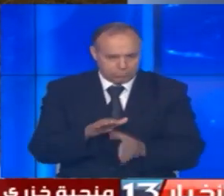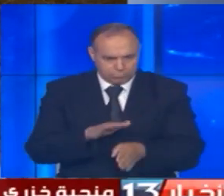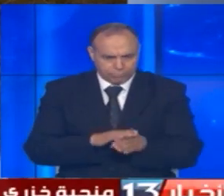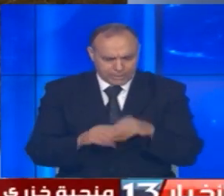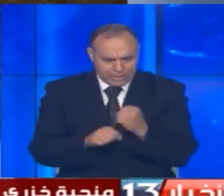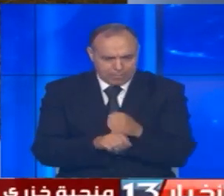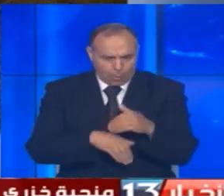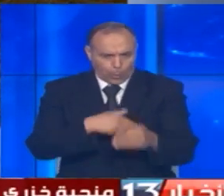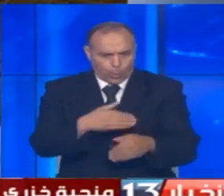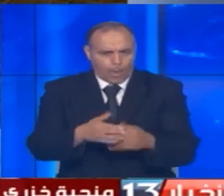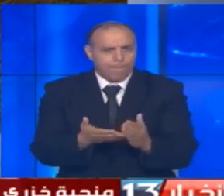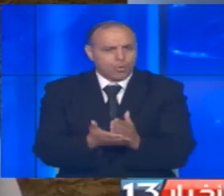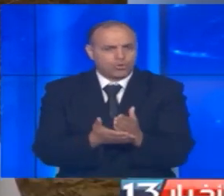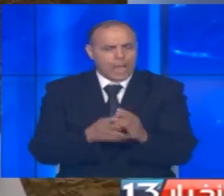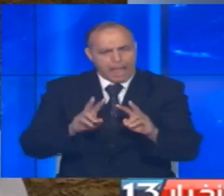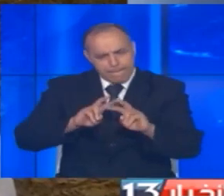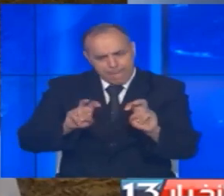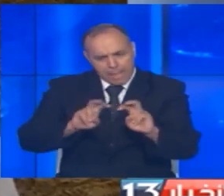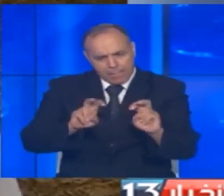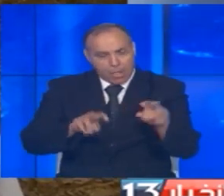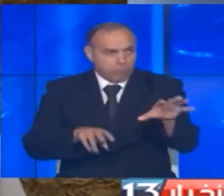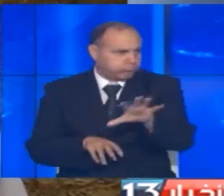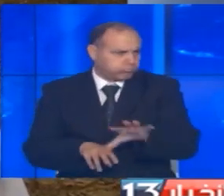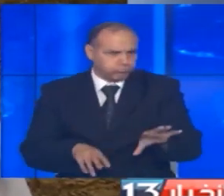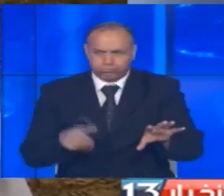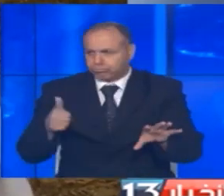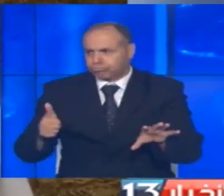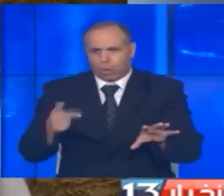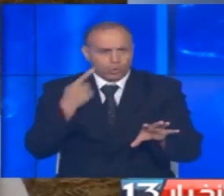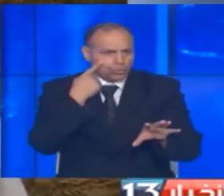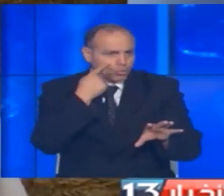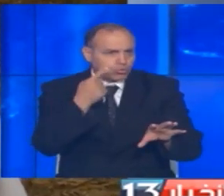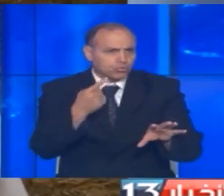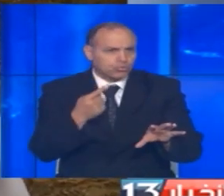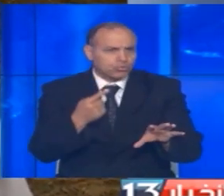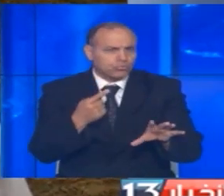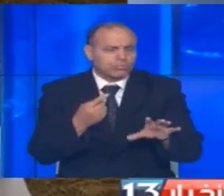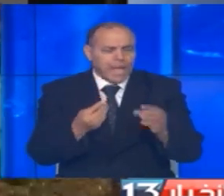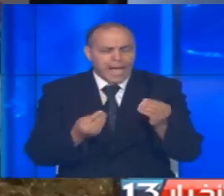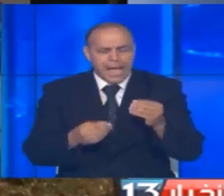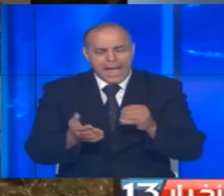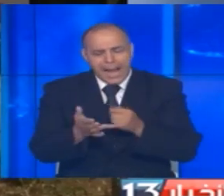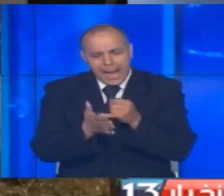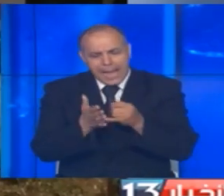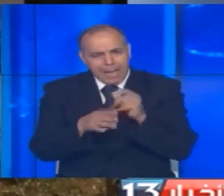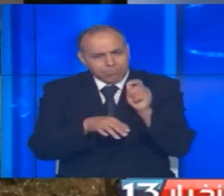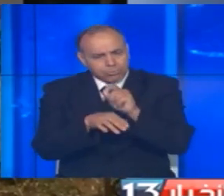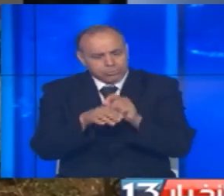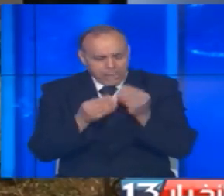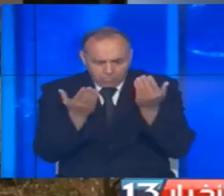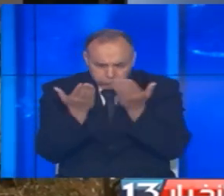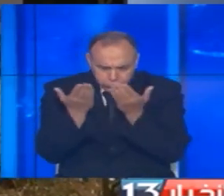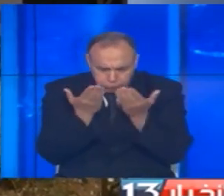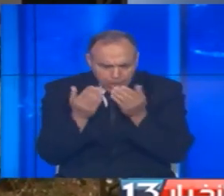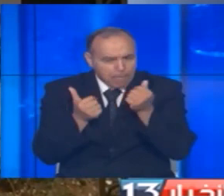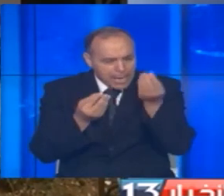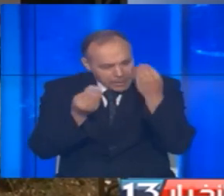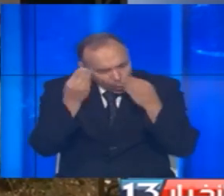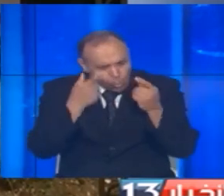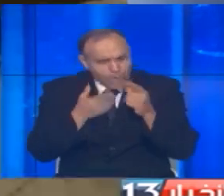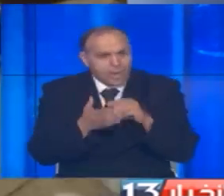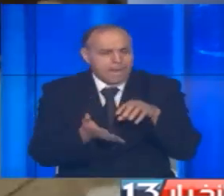انطلقنا حسب الدراسة البقعة هذه يعني سالحة لتربية النحل مشينا قرينا عملنا تكوين في